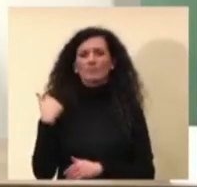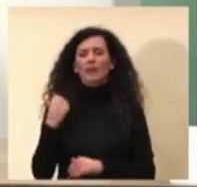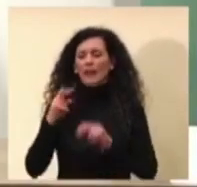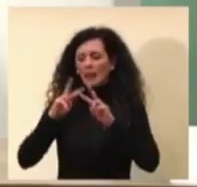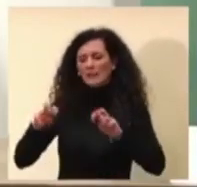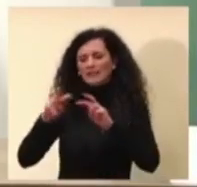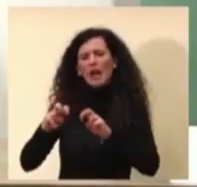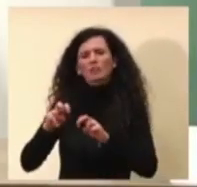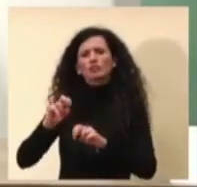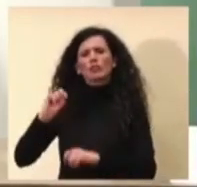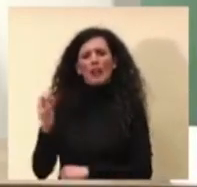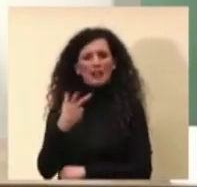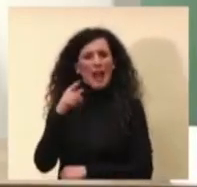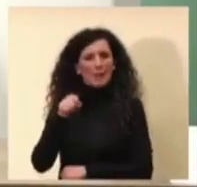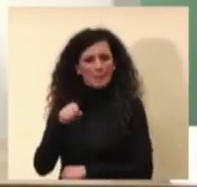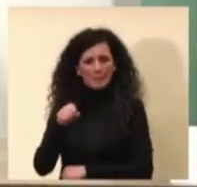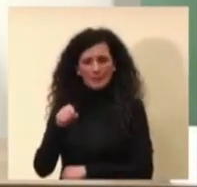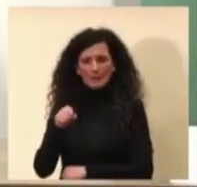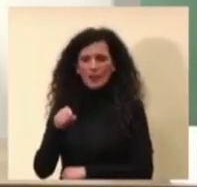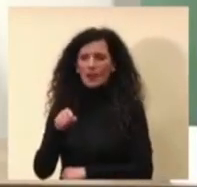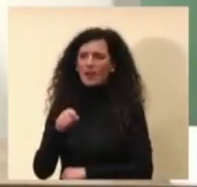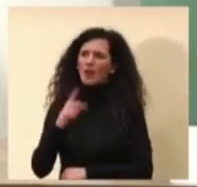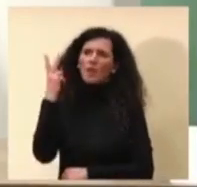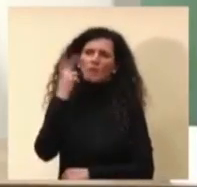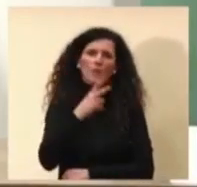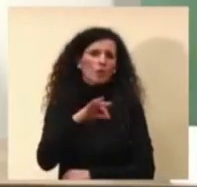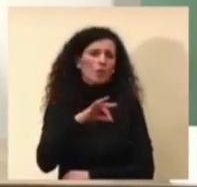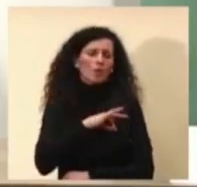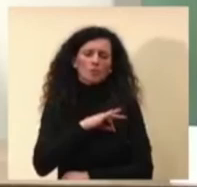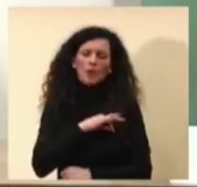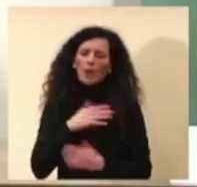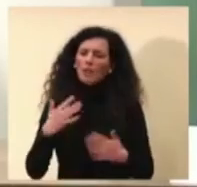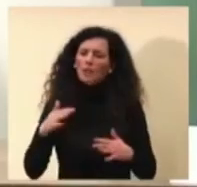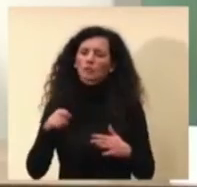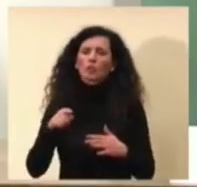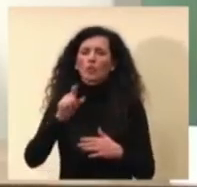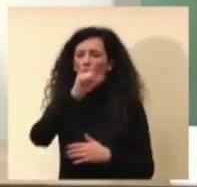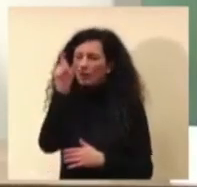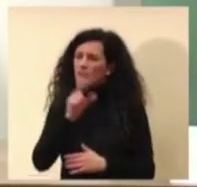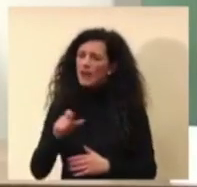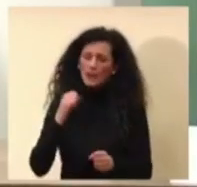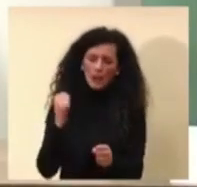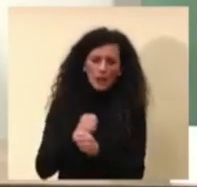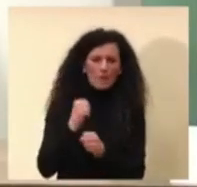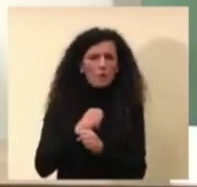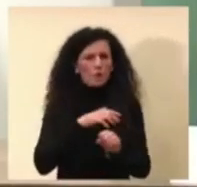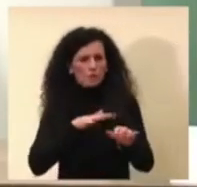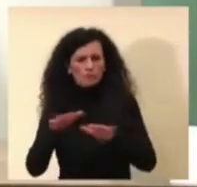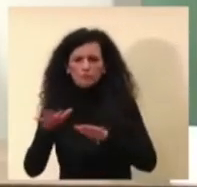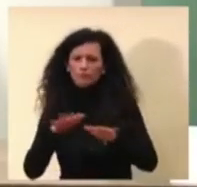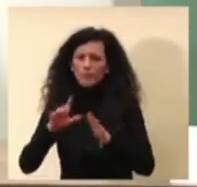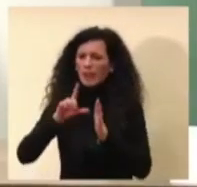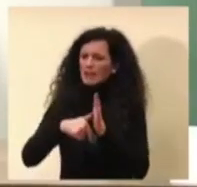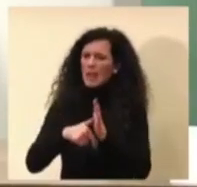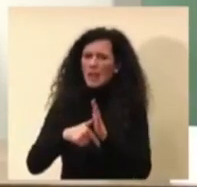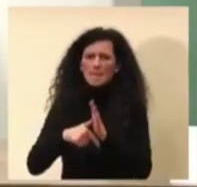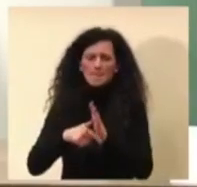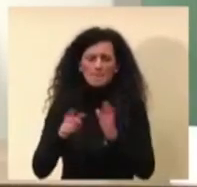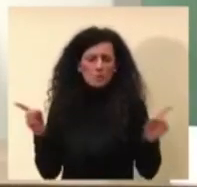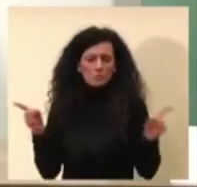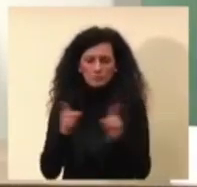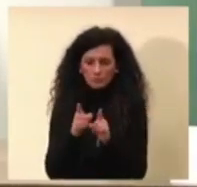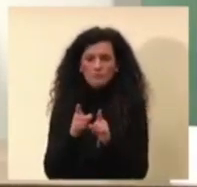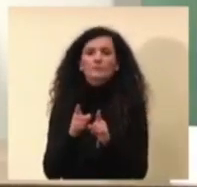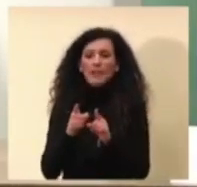meritoria fatta un po' uno sforzo generale del nostro paese nel raccogliere questi dati in un tempo che sono campionari ovviamente